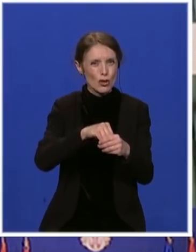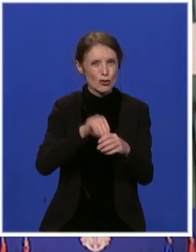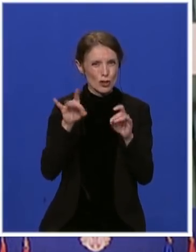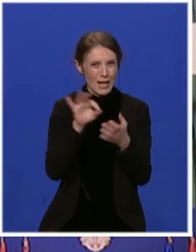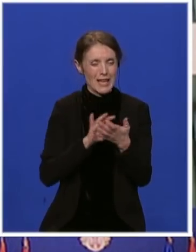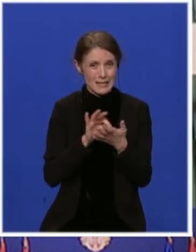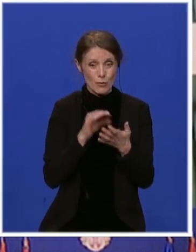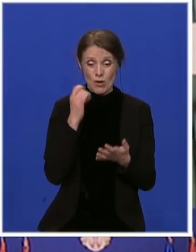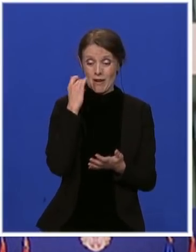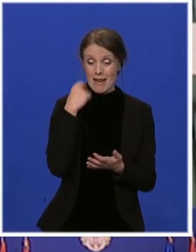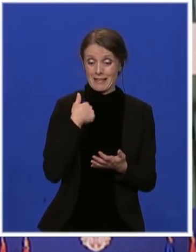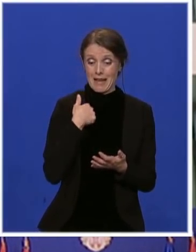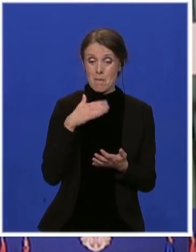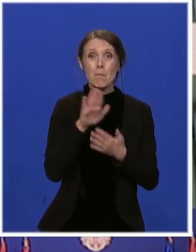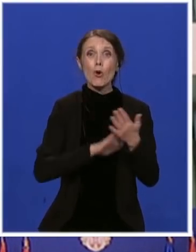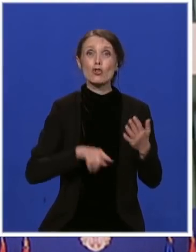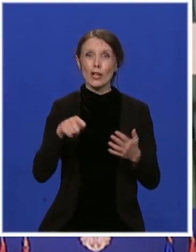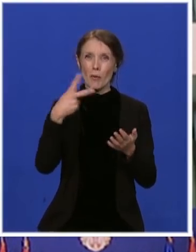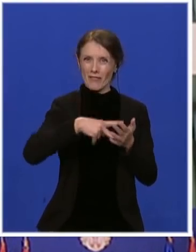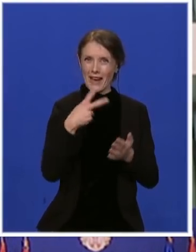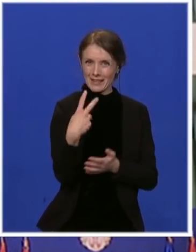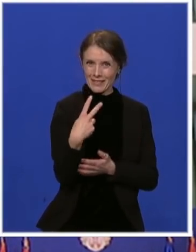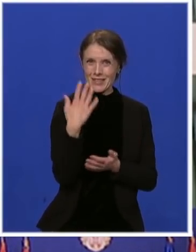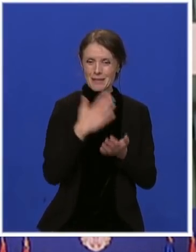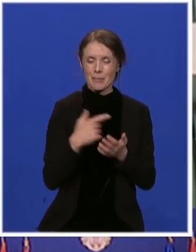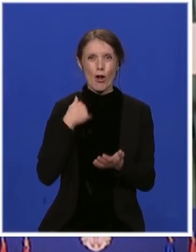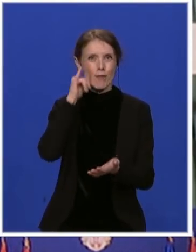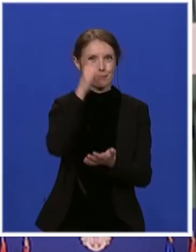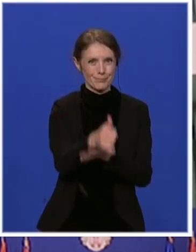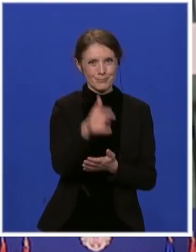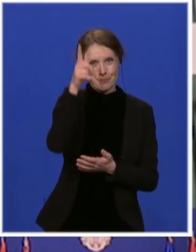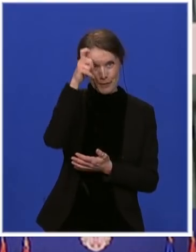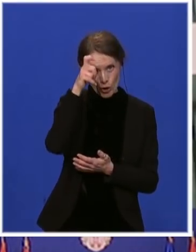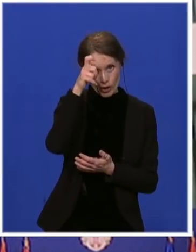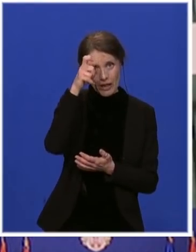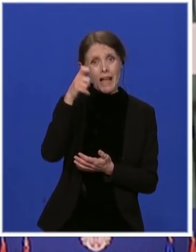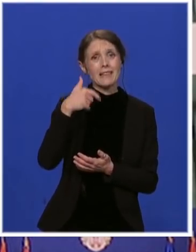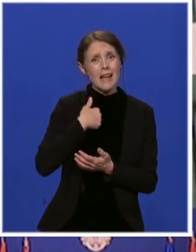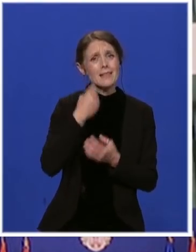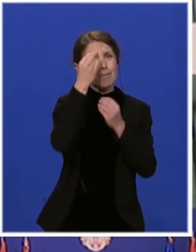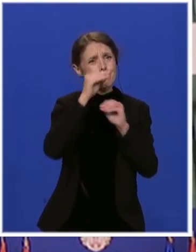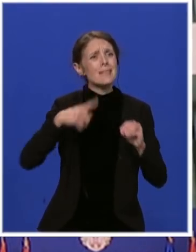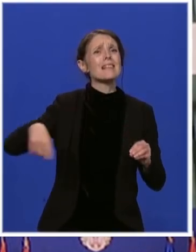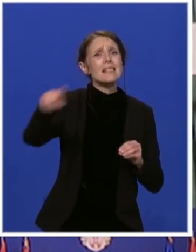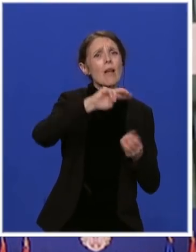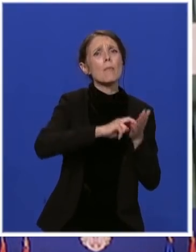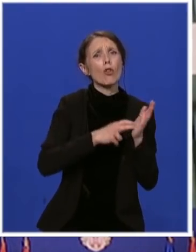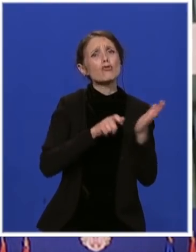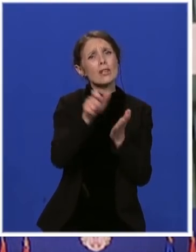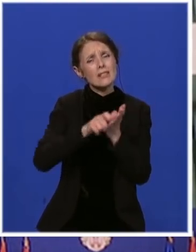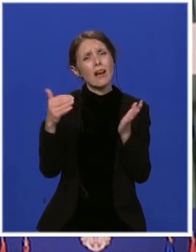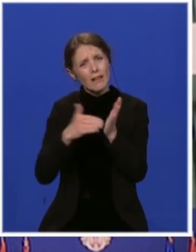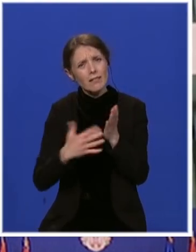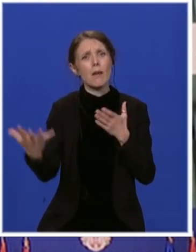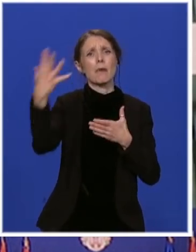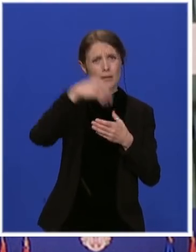Kad sam početkom ove godine boravio u Beogradu, pozvao sam sve političke stranke da učestvuju na izborima i to